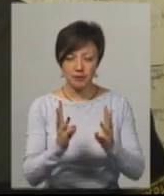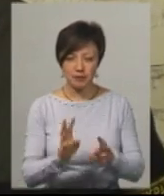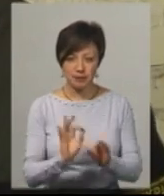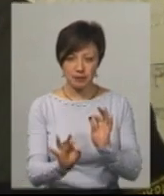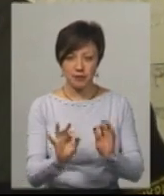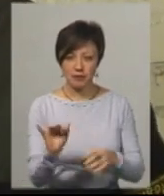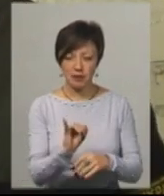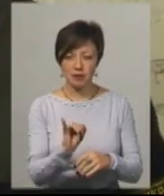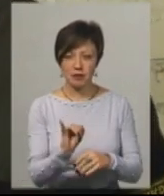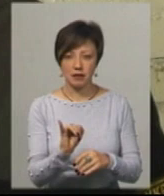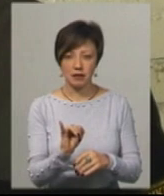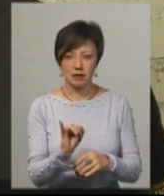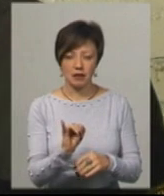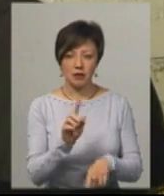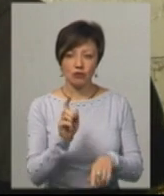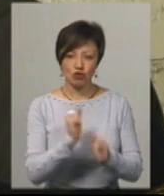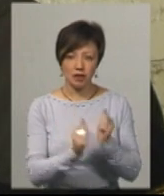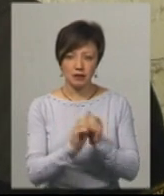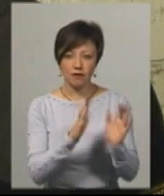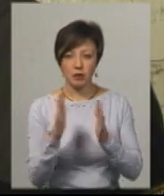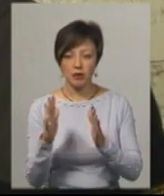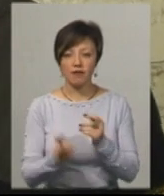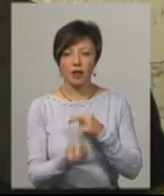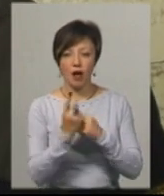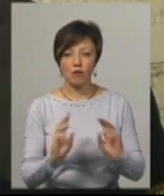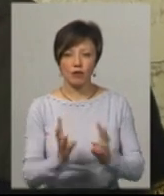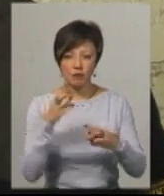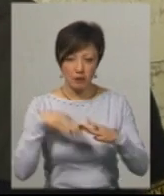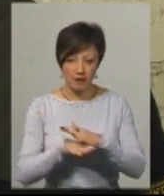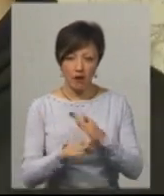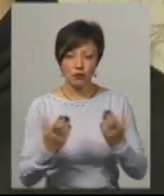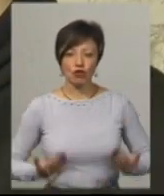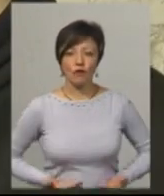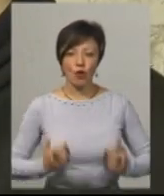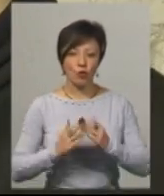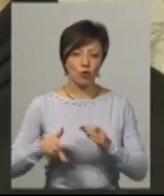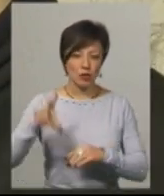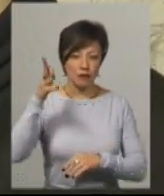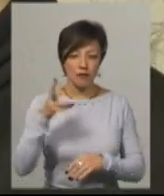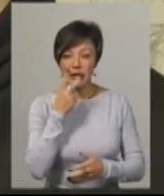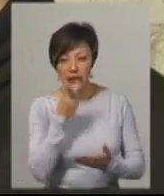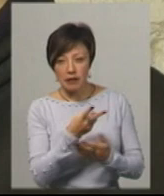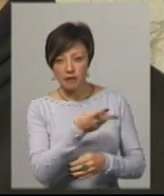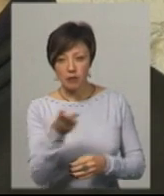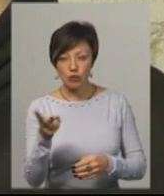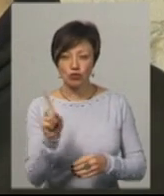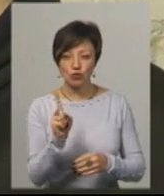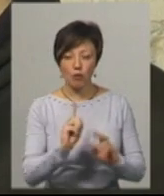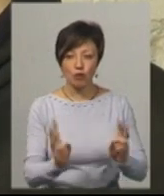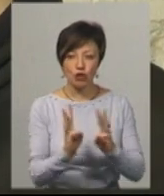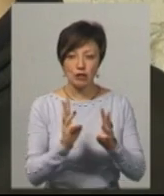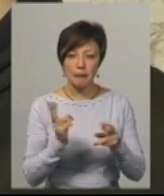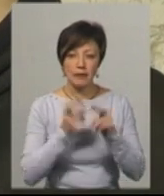є неподинокі випадки, що виникають пожежі у підвалах житлових будинків. Їдемо, щоб пожежна